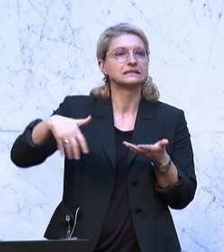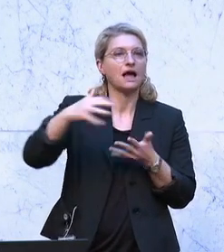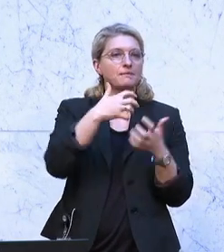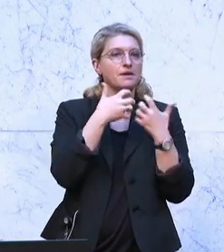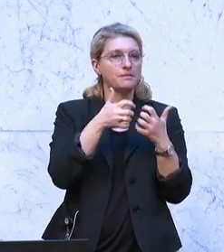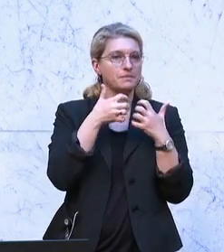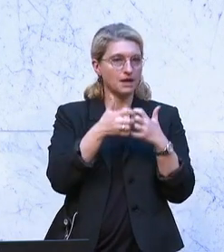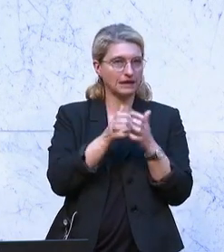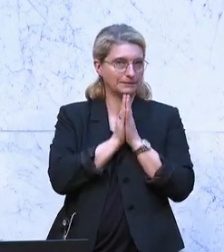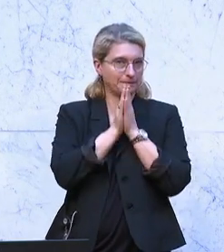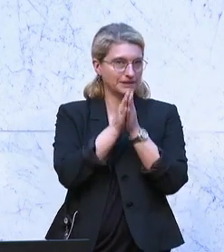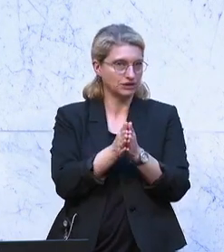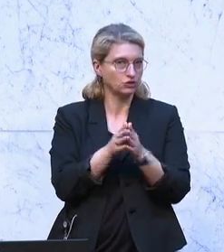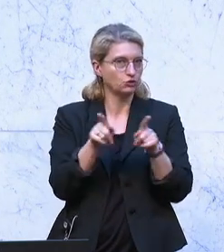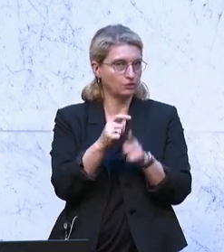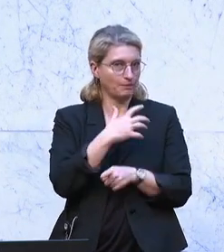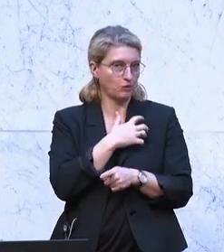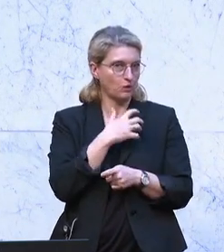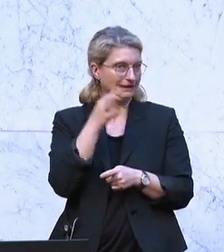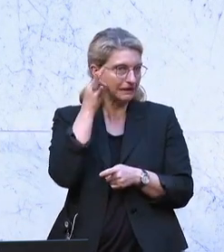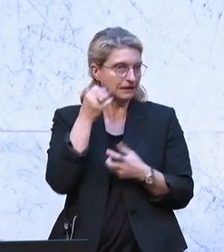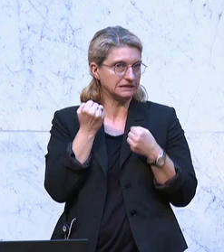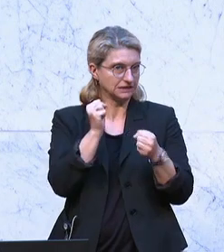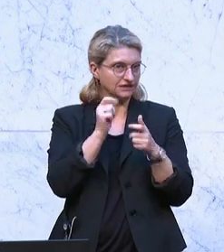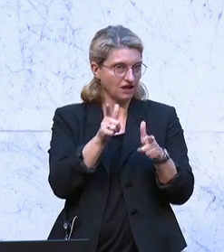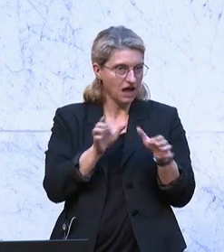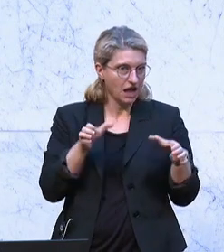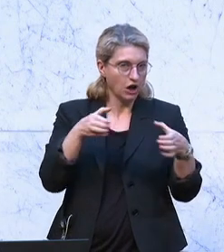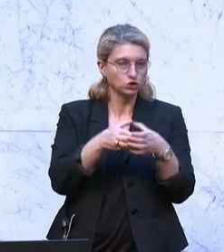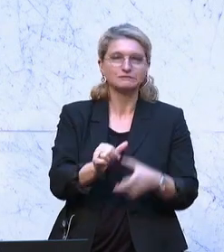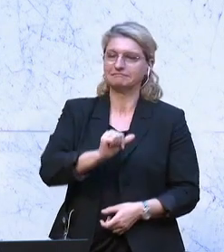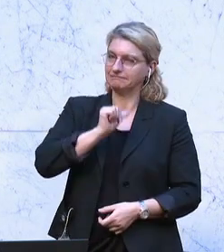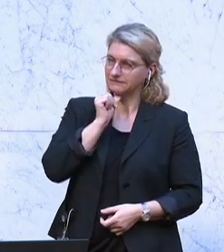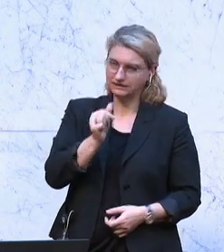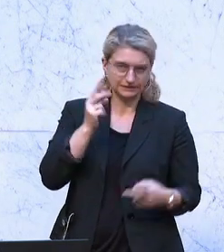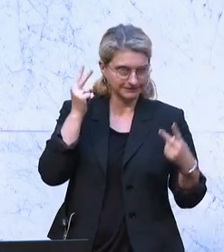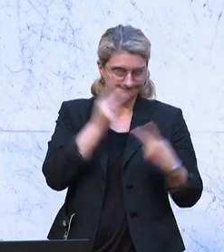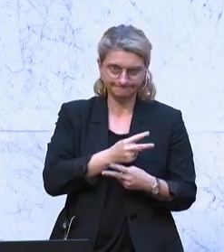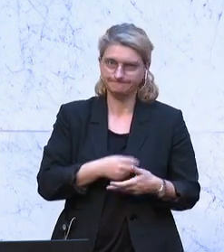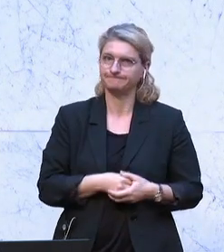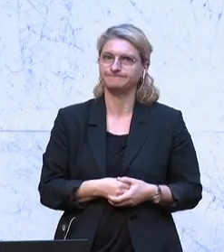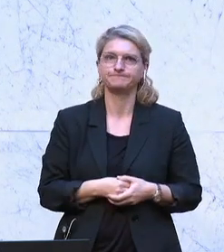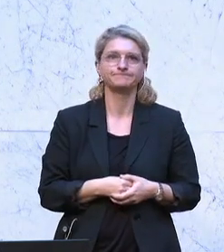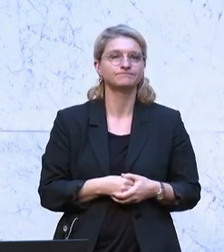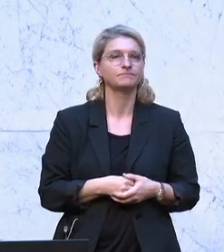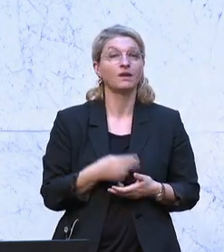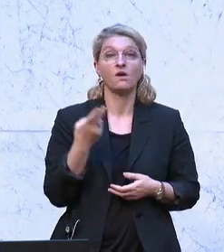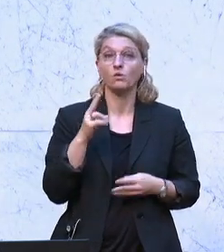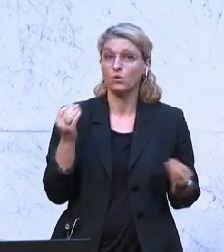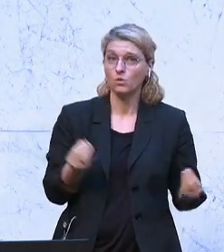des Petitions- und Bürgerinneninitiativenausschusses nicht zustimmen, weil wir